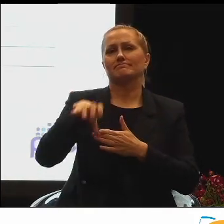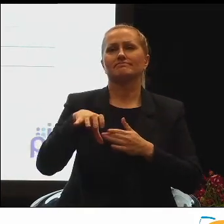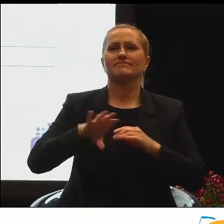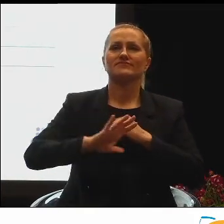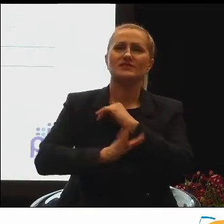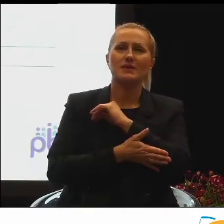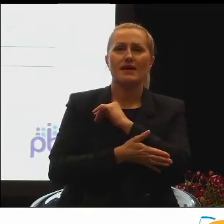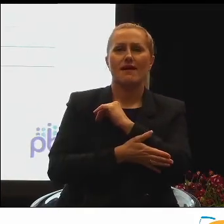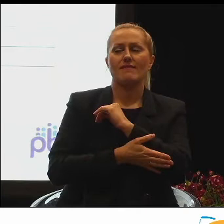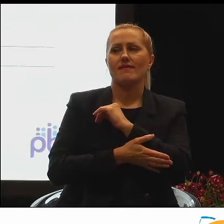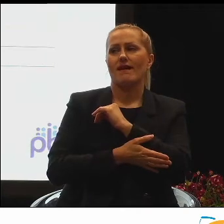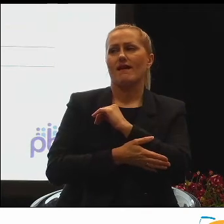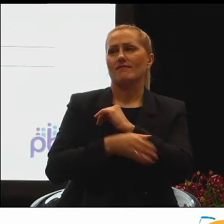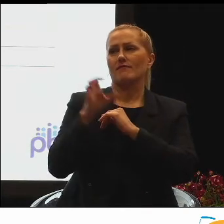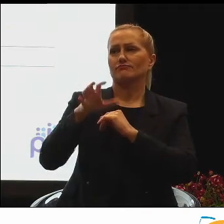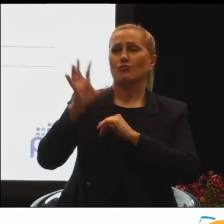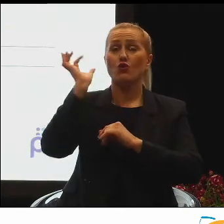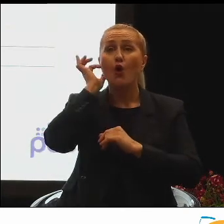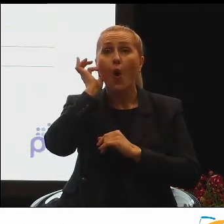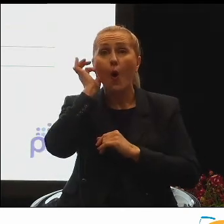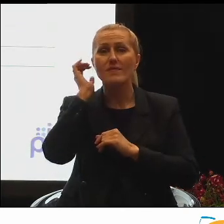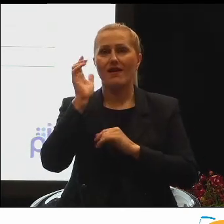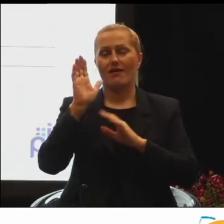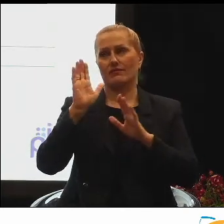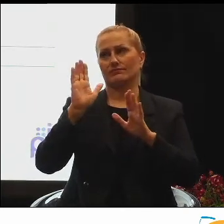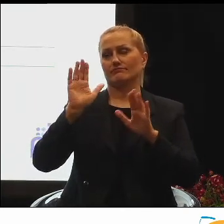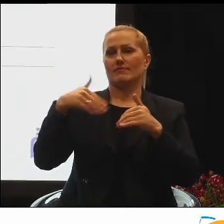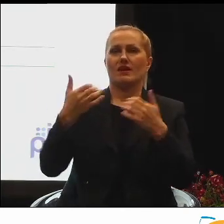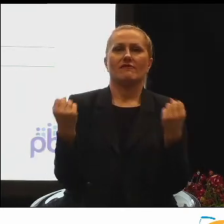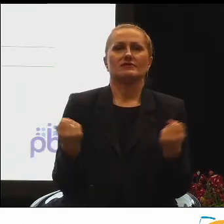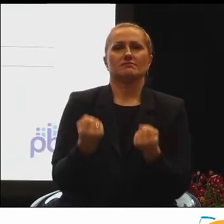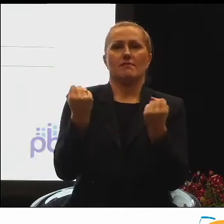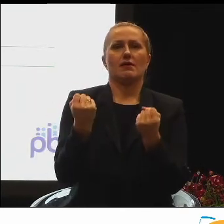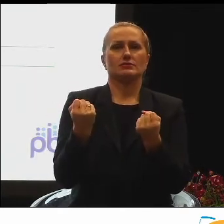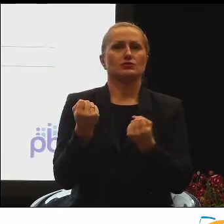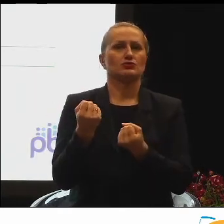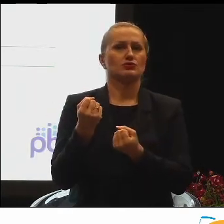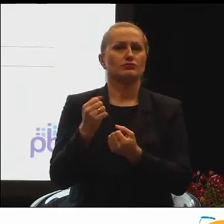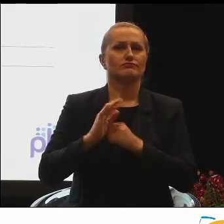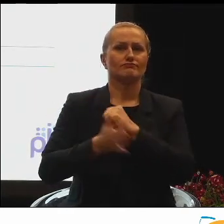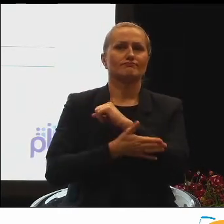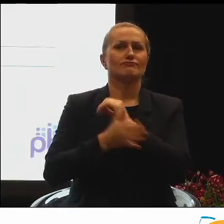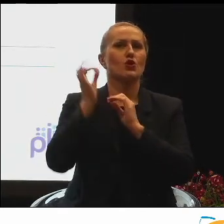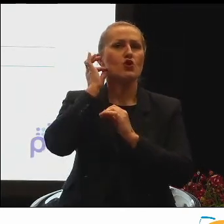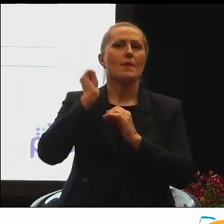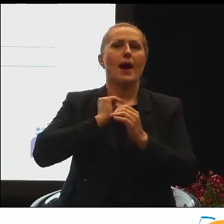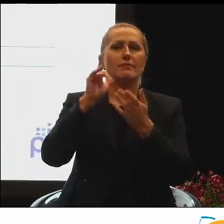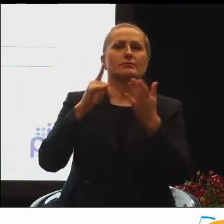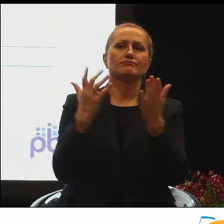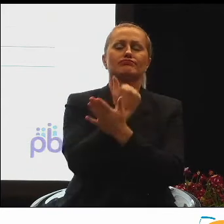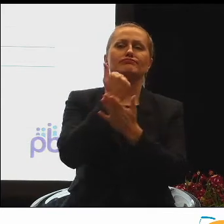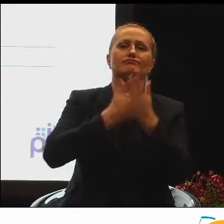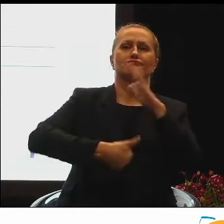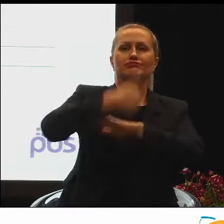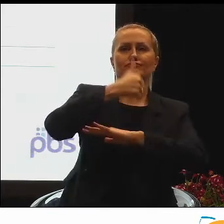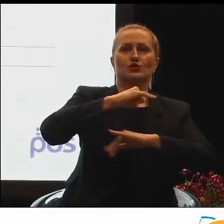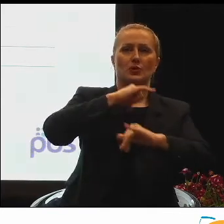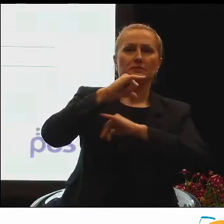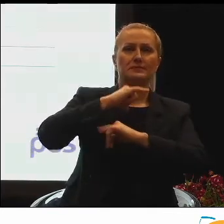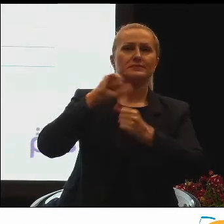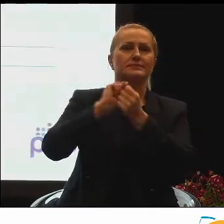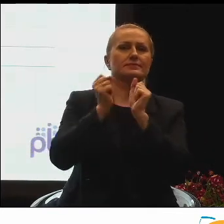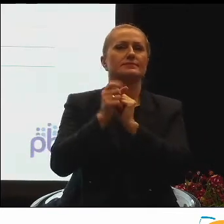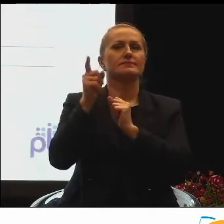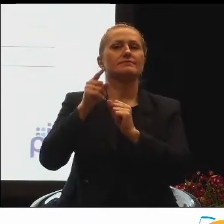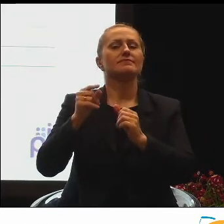kobiet, wzmacniania kobiet na drodze do stanowisk kierowniczych. Czy